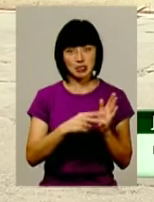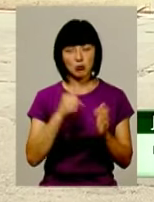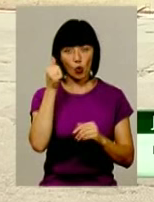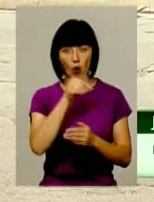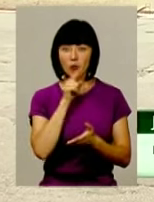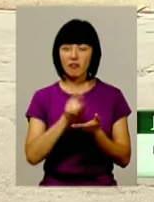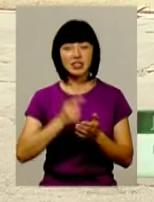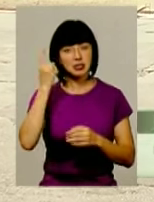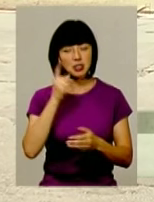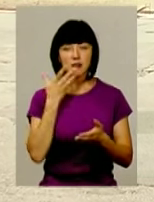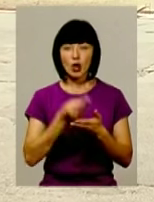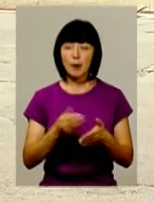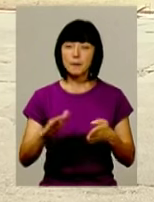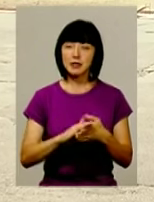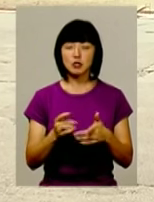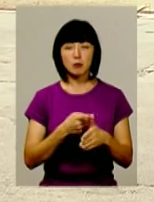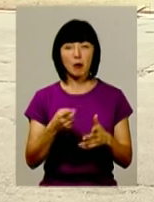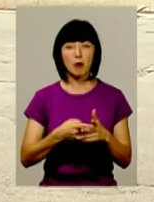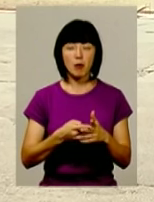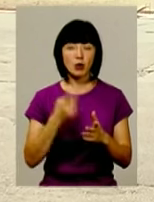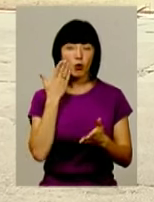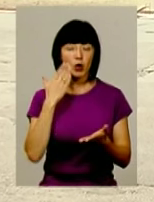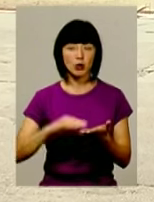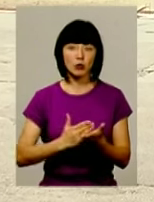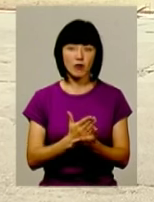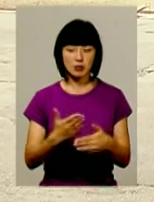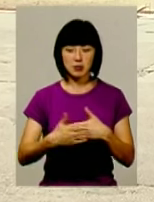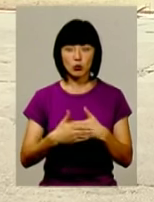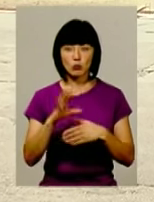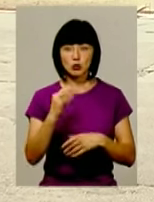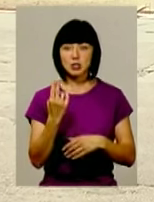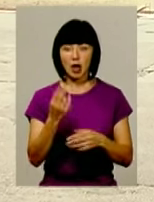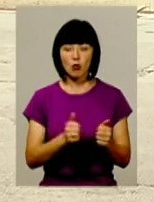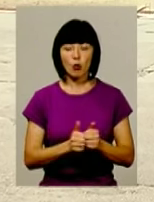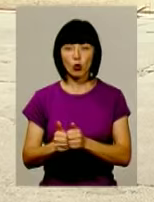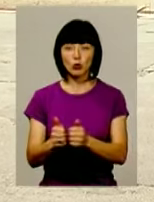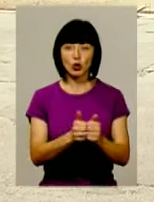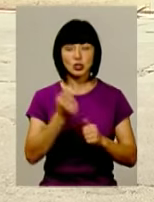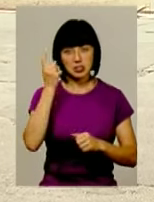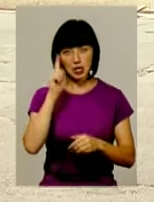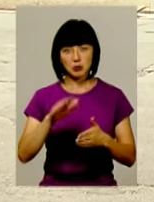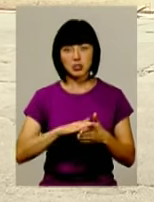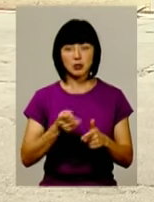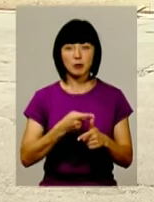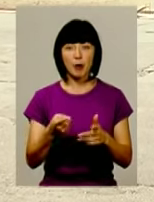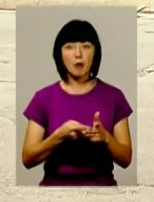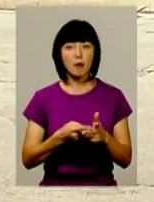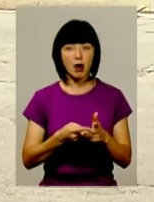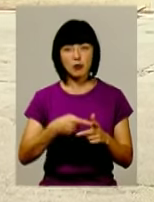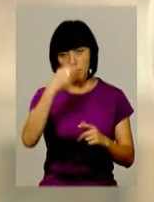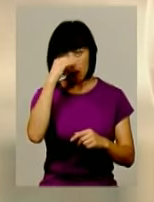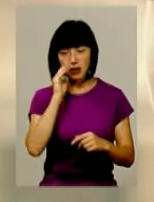своє прізвище ім'я по-батькові, орієнтуватися в близькому соціальному оточенні, тобто знати прізвище ім'я по-батькові